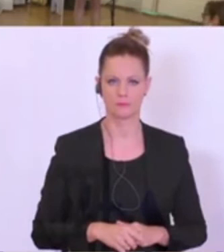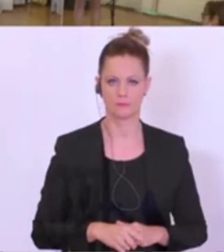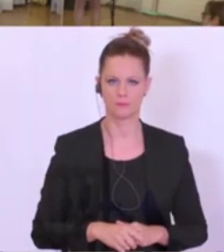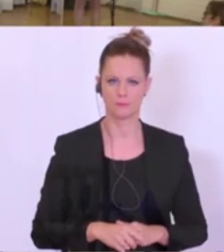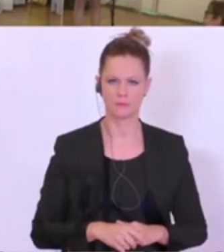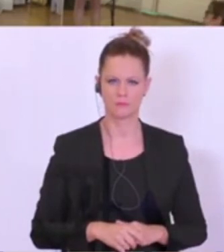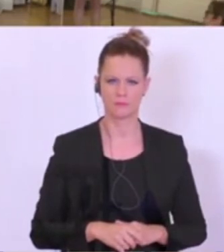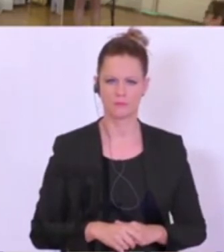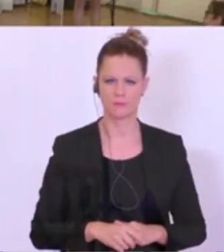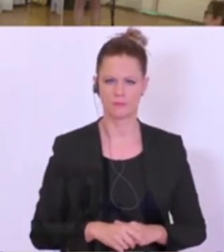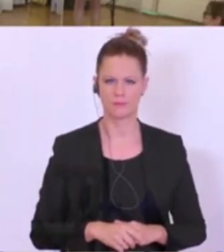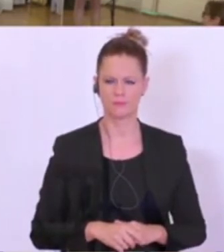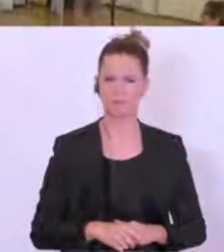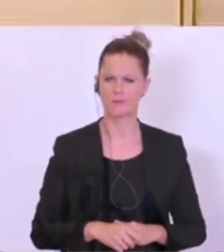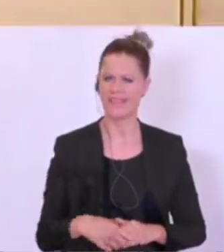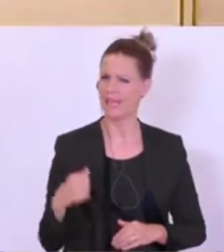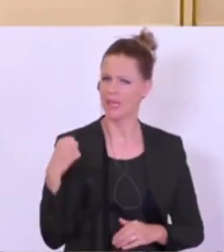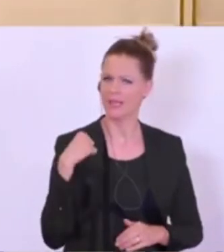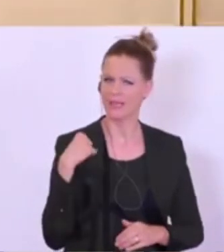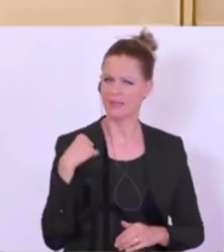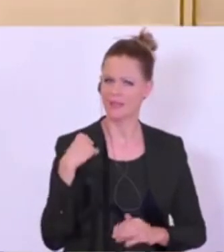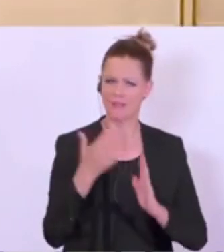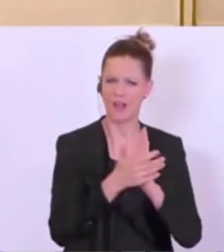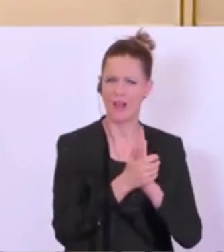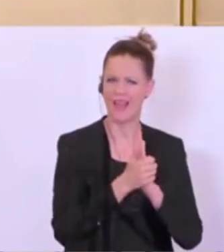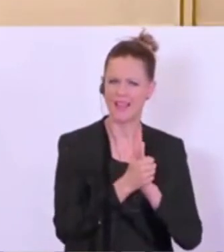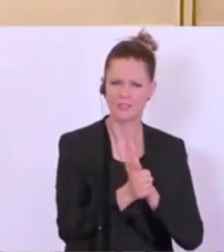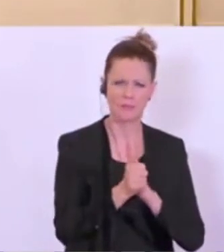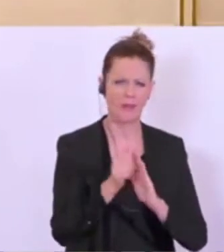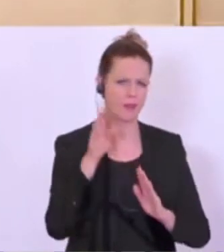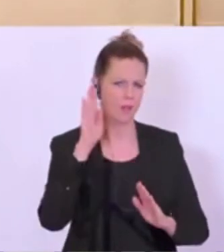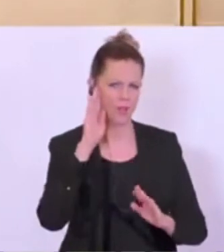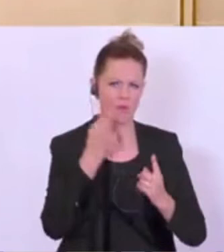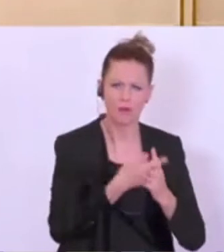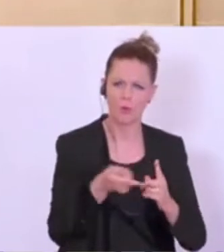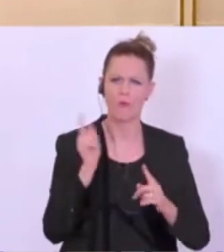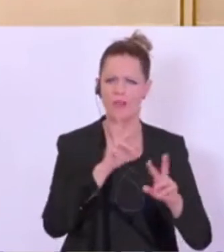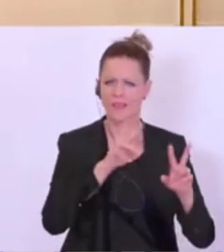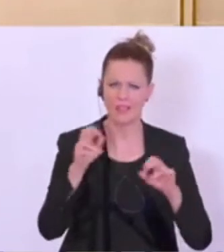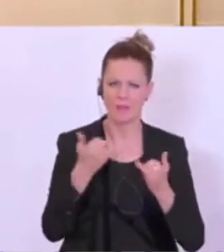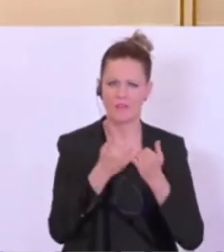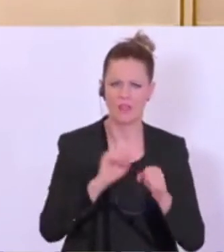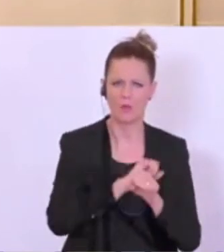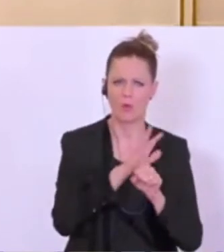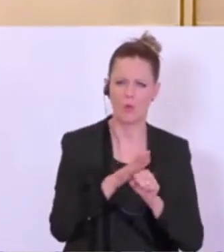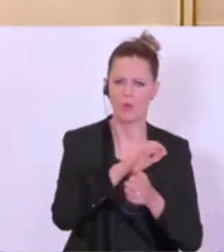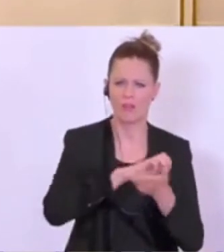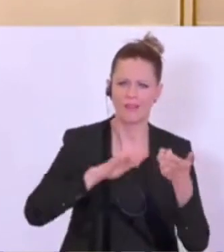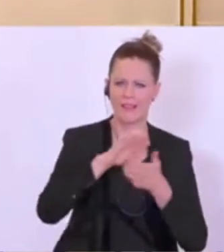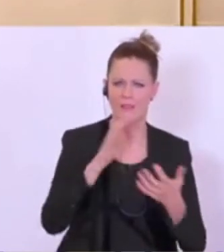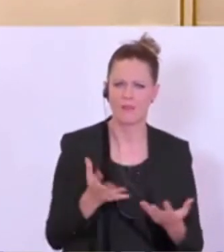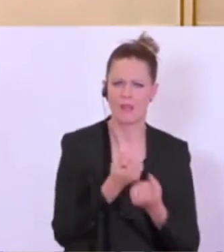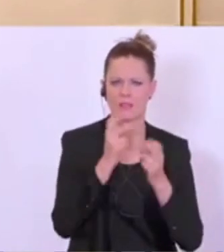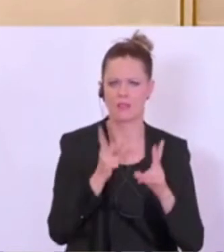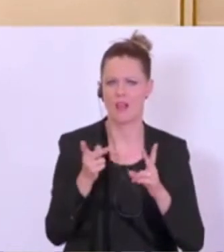Ein bisschen off-topic, aber es gab gestern dieses Experten-Hearing oder diese Runde zur Frage, wie die Corona-Krise bewältigt werden kann auf